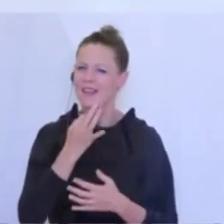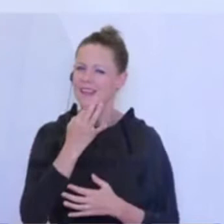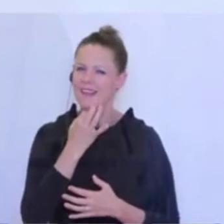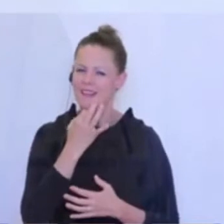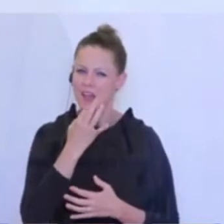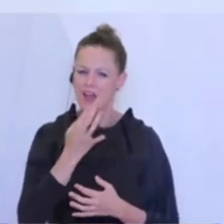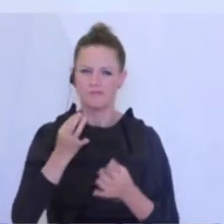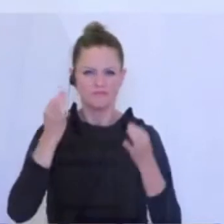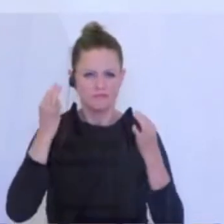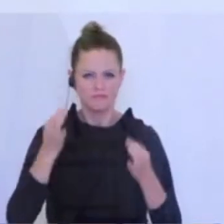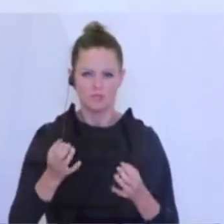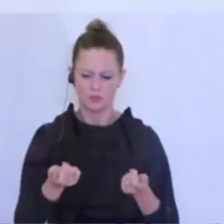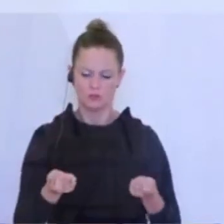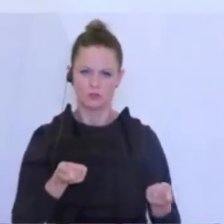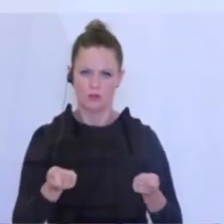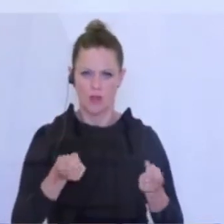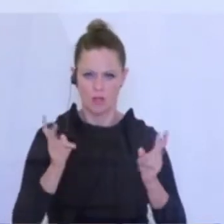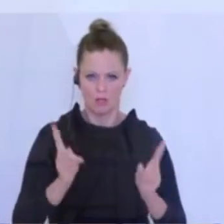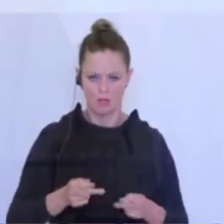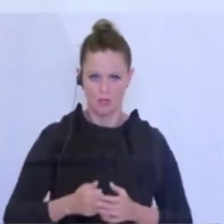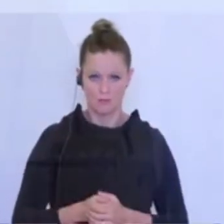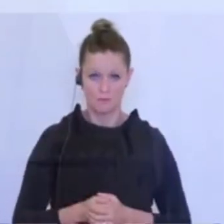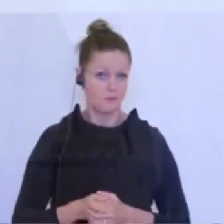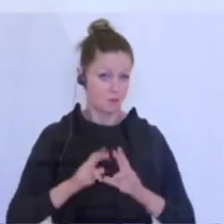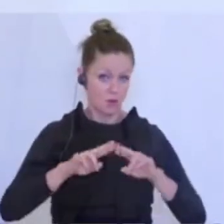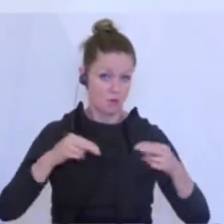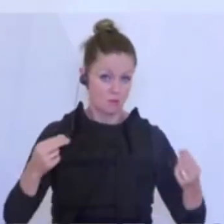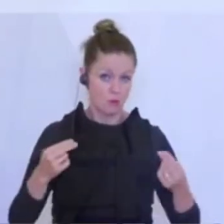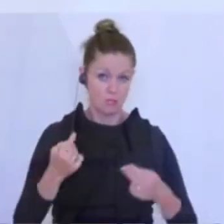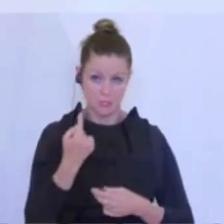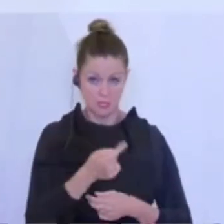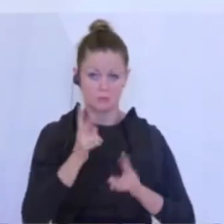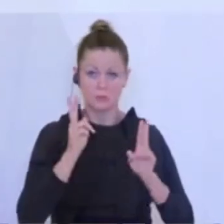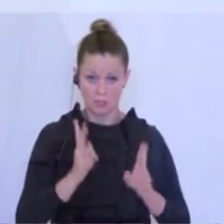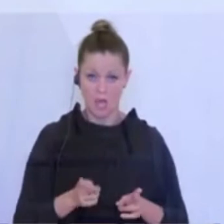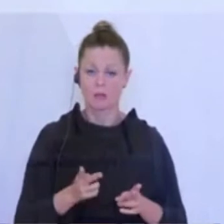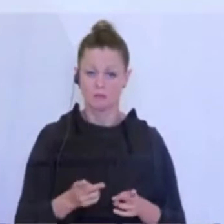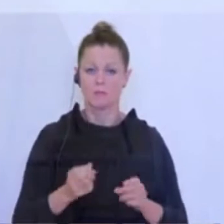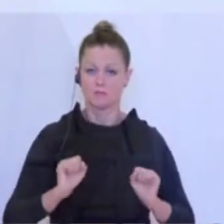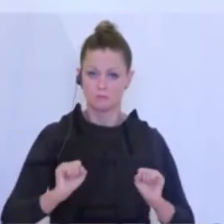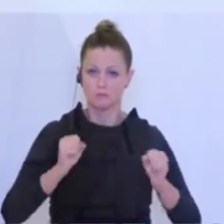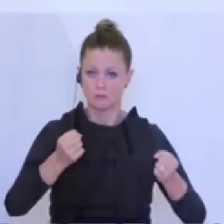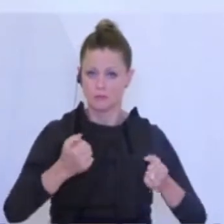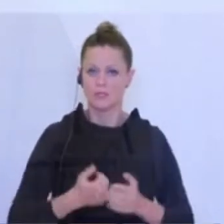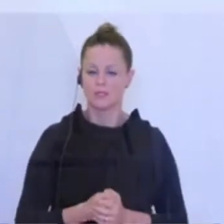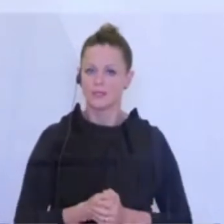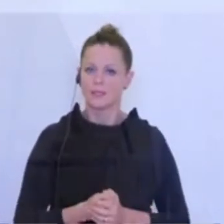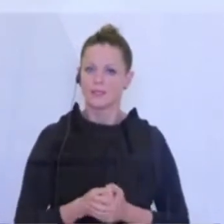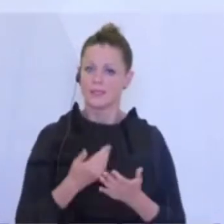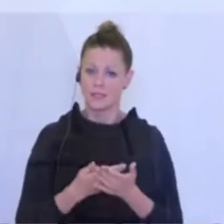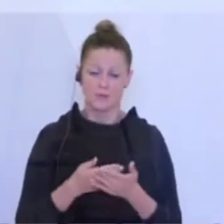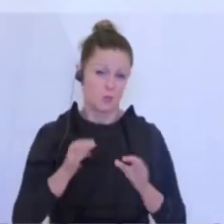entsprechend manövrieren können. Und da kann der Bund eben selber was unternehmen. Und ich finde, das ist da genau eine gute